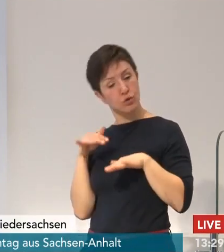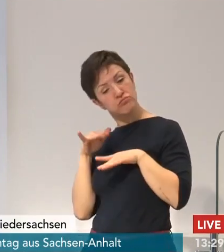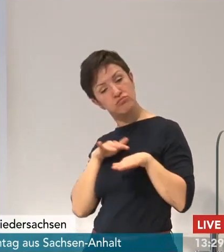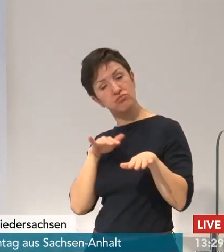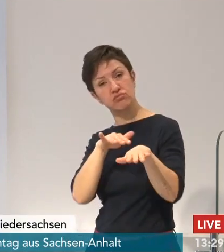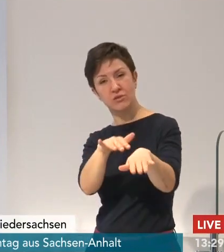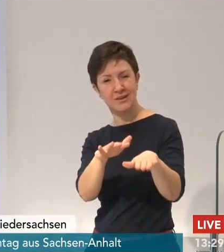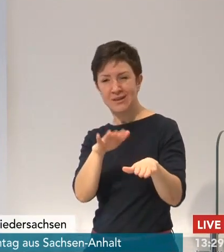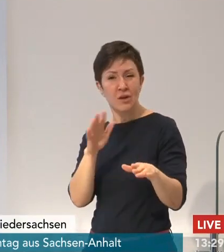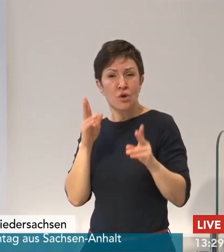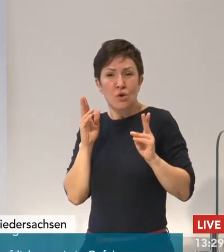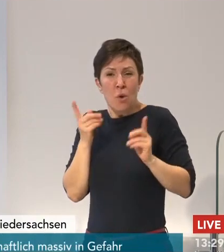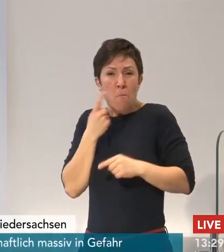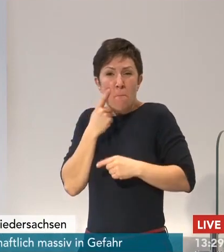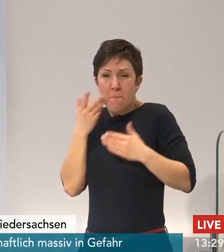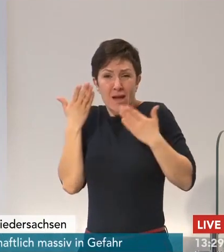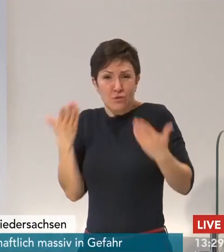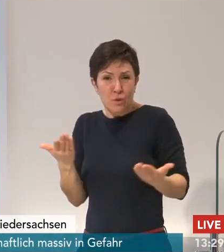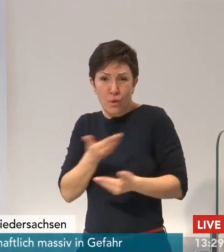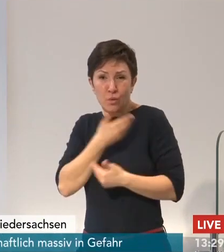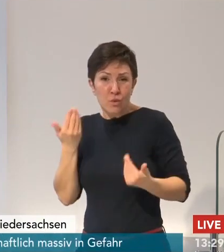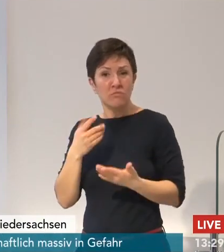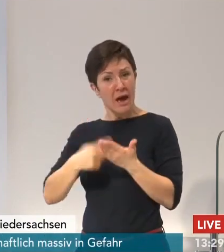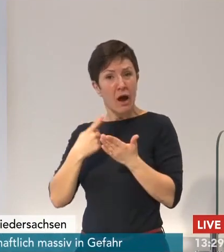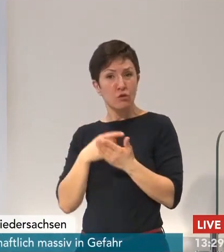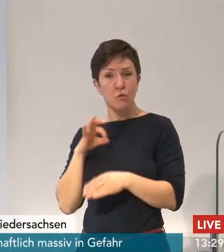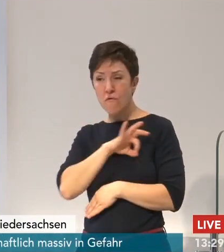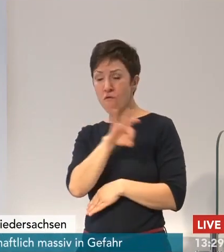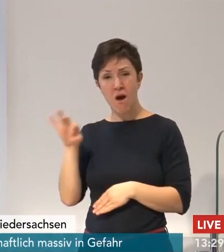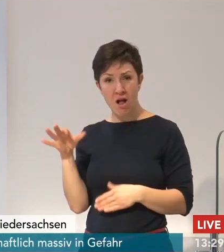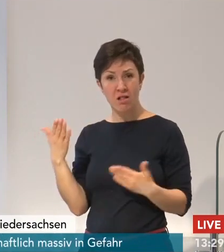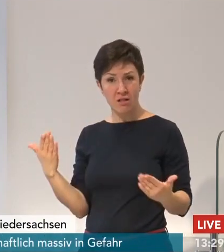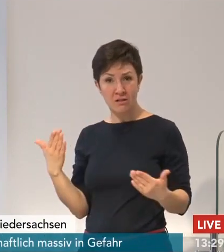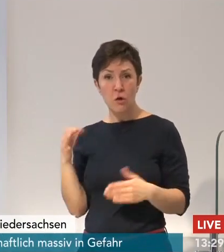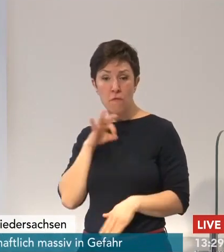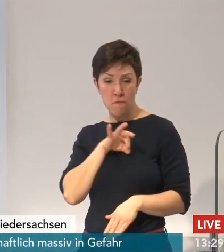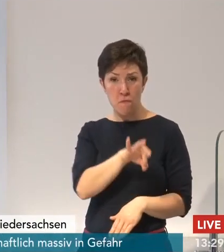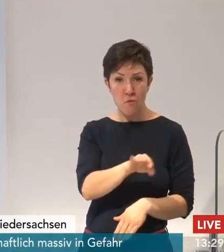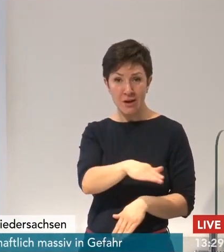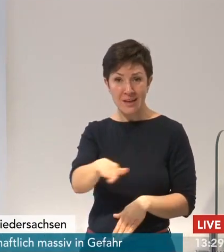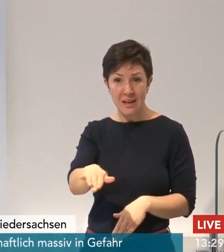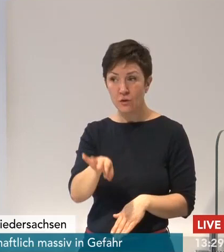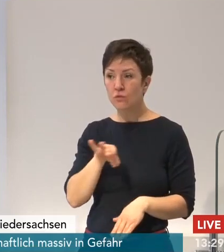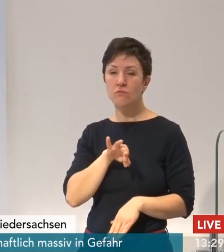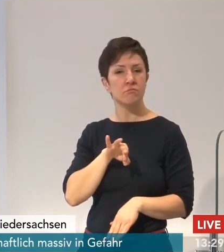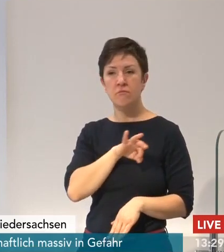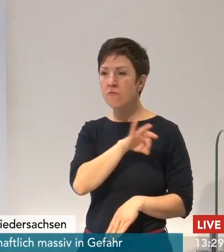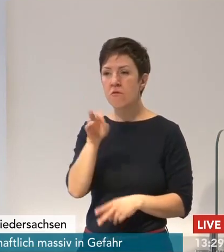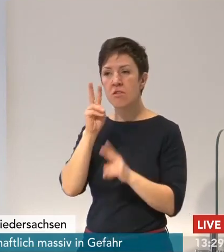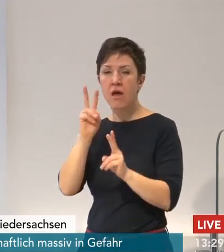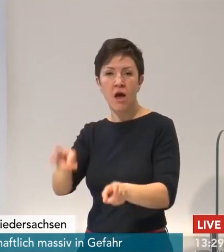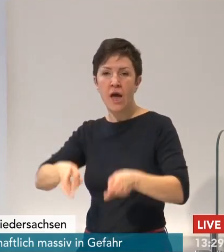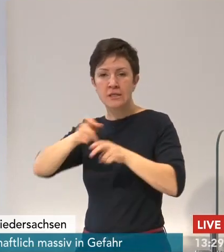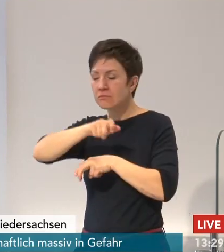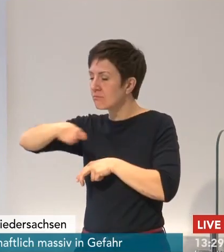-Kinder, für die Schulkinder und übrigens auch eine extreme Belastung für alle Beteiligten von Erzieherinnen und Erziehern bis hin zu